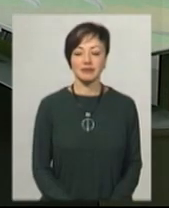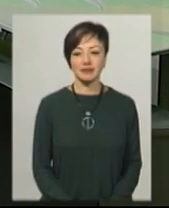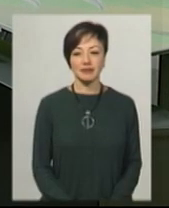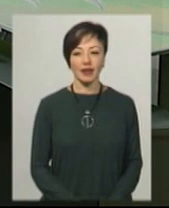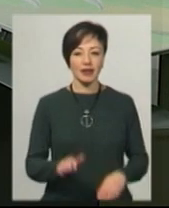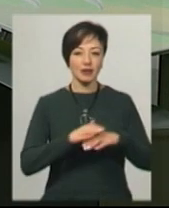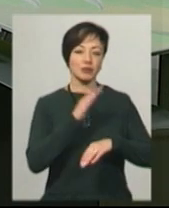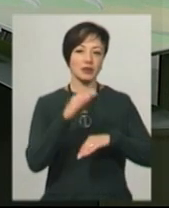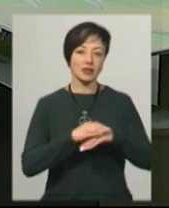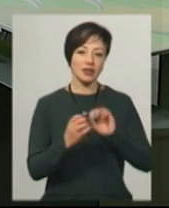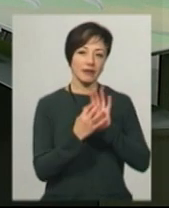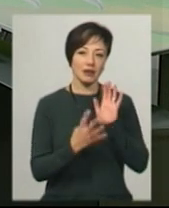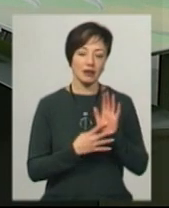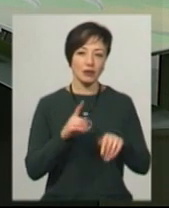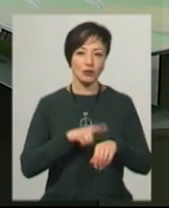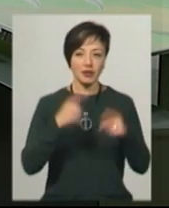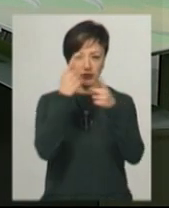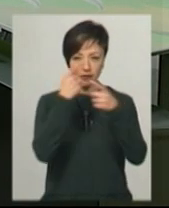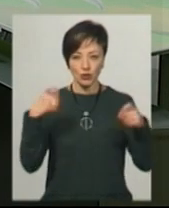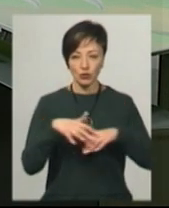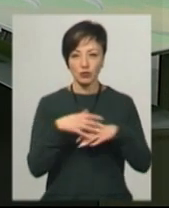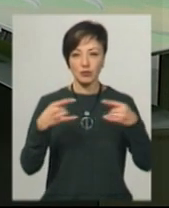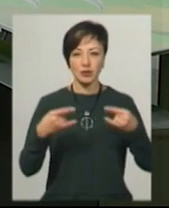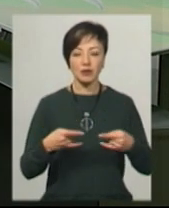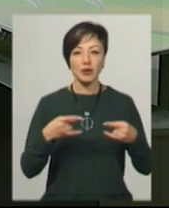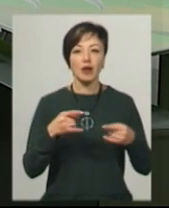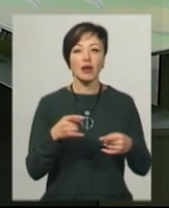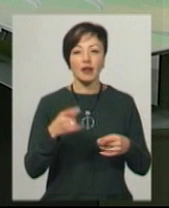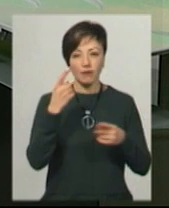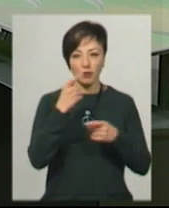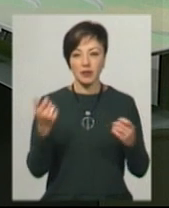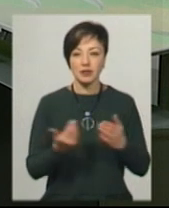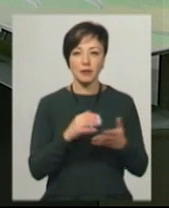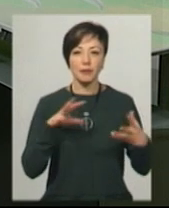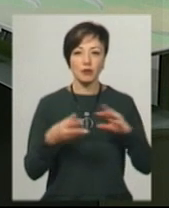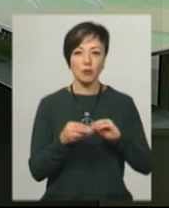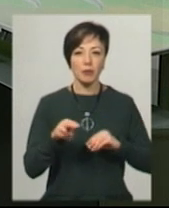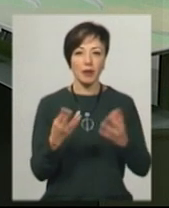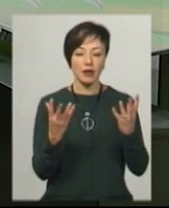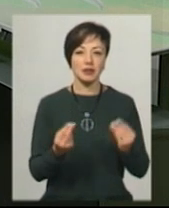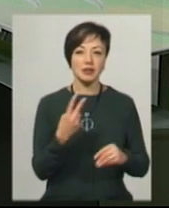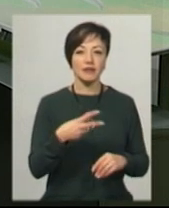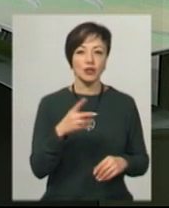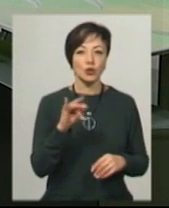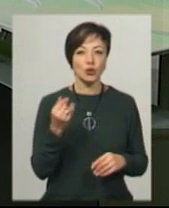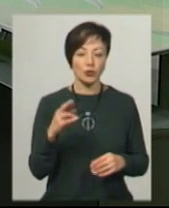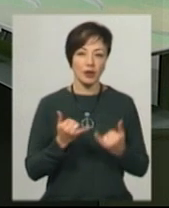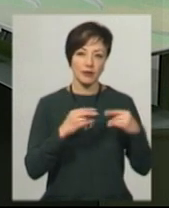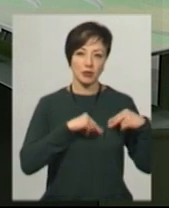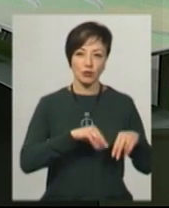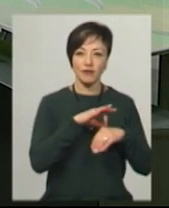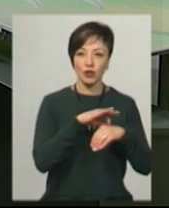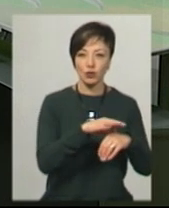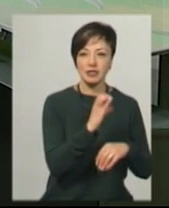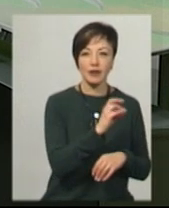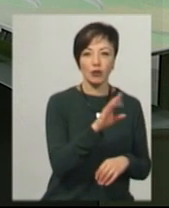Добрий вечір, 19-та година. В ефірі Суспільного мовника «Яо Поділля» інформаційний підсумок. П'ятниці, 20 грудня. студії працюють ведуча